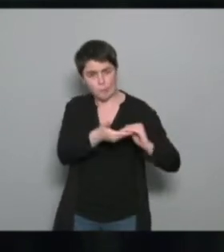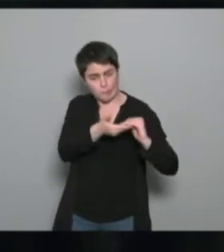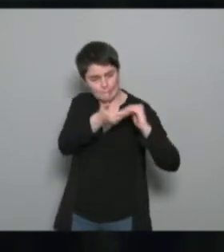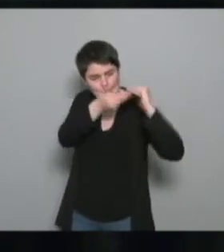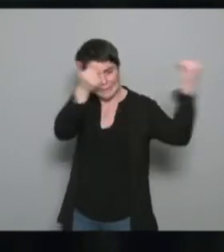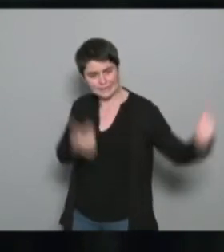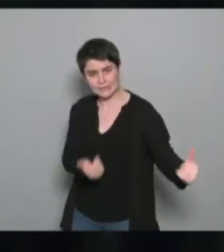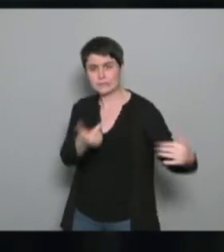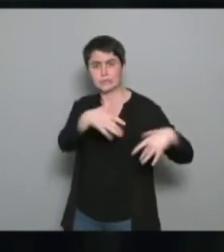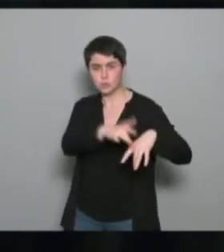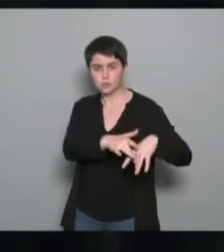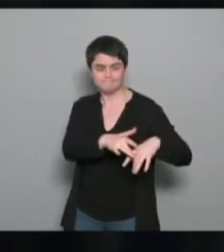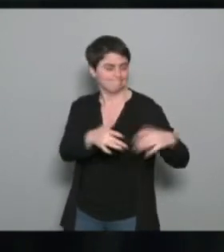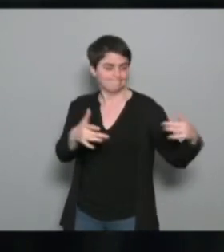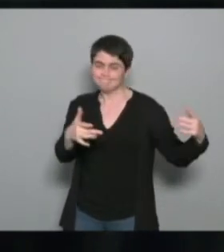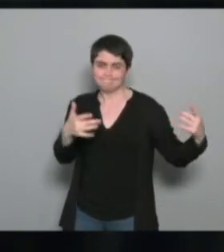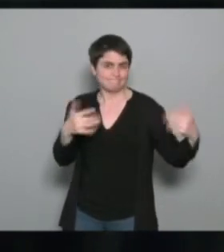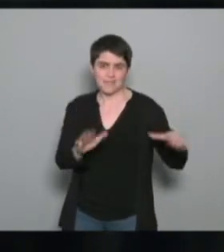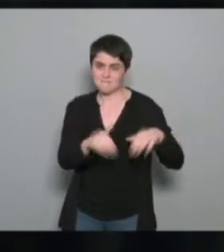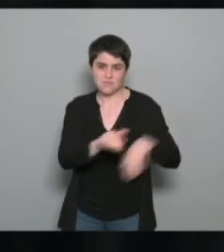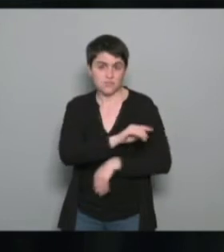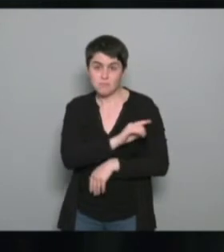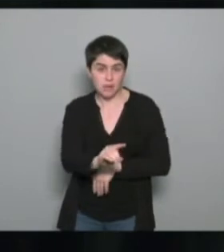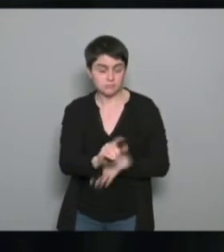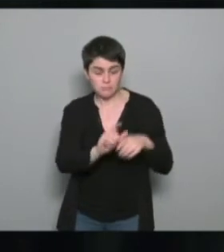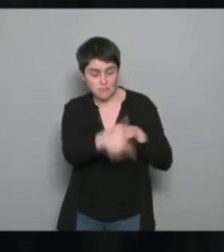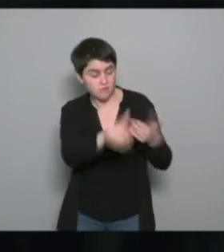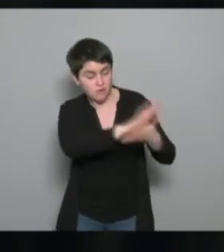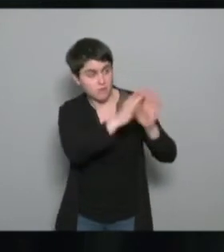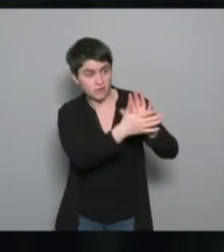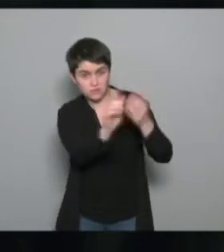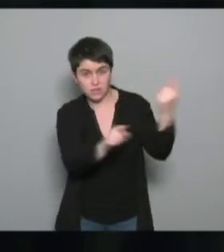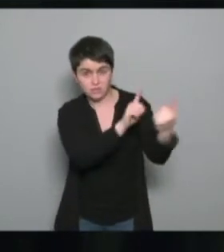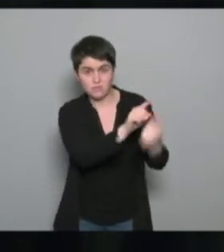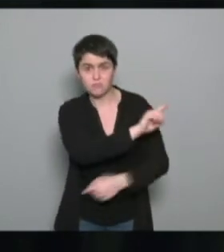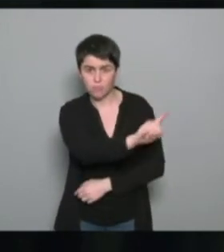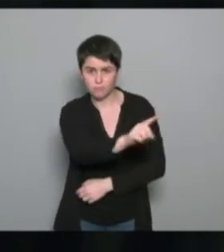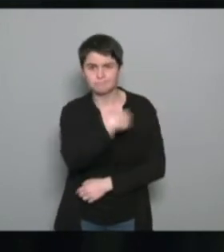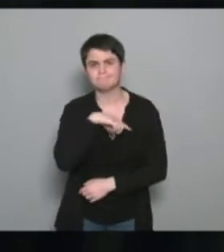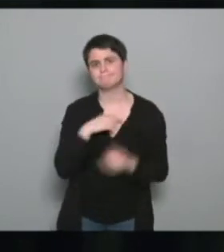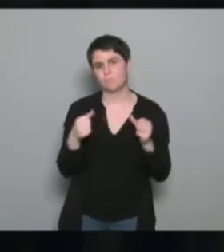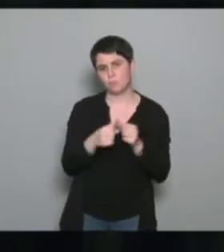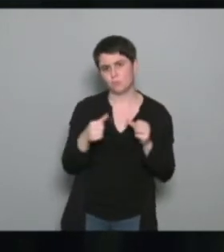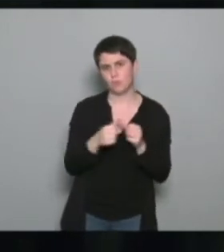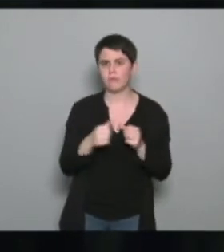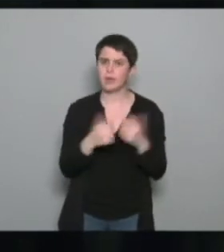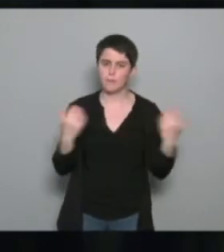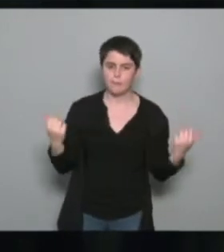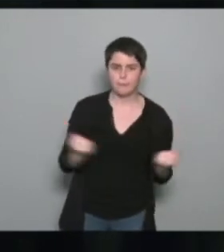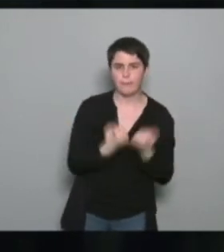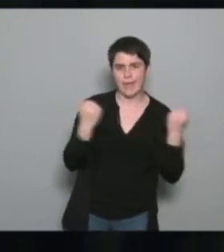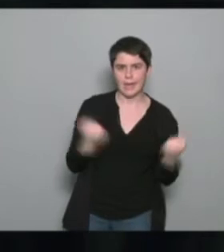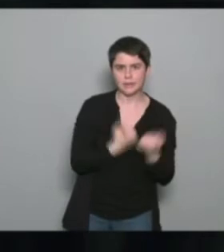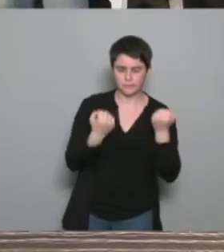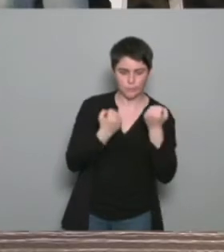vers une offre associative. Donc, là où il y a des manques, pour l'instant, on met en place des activités, justement, où le seuil d'activité est